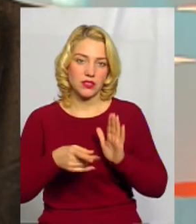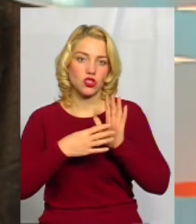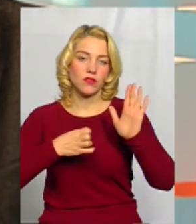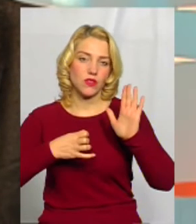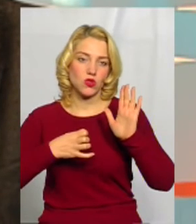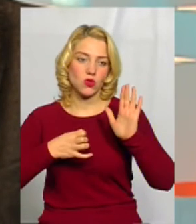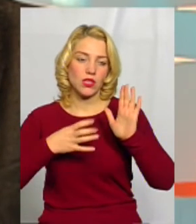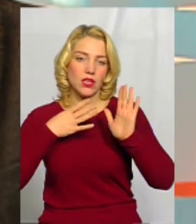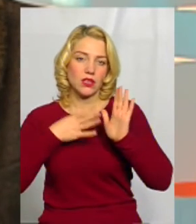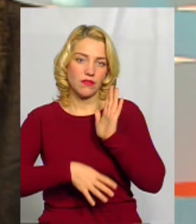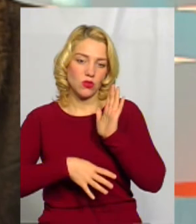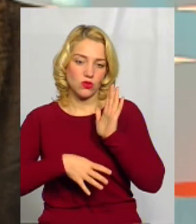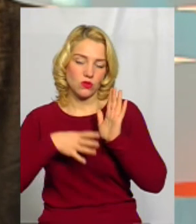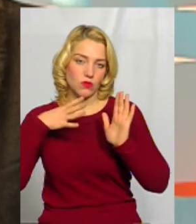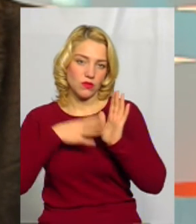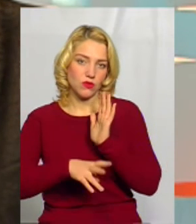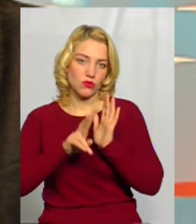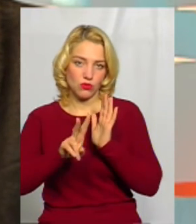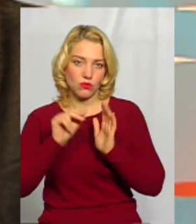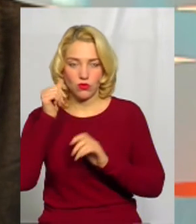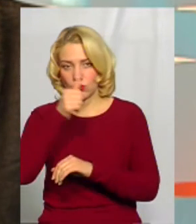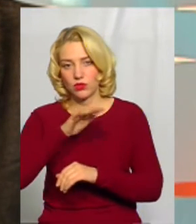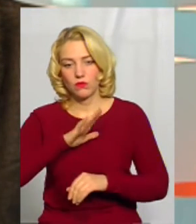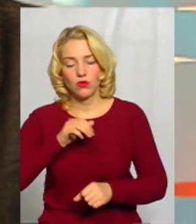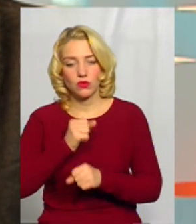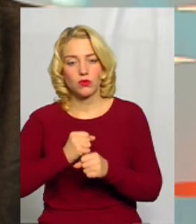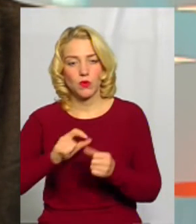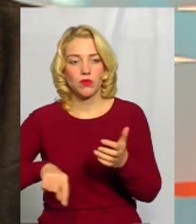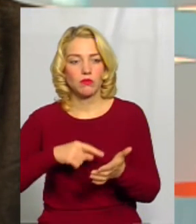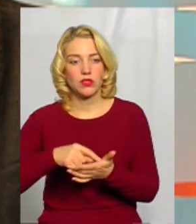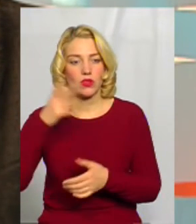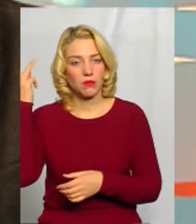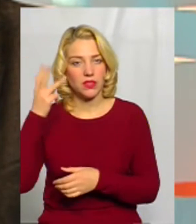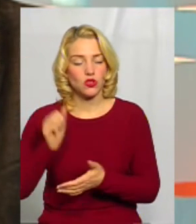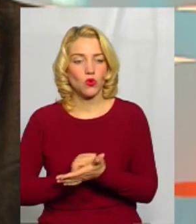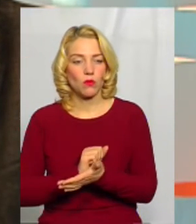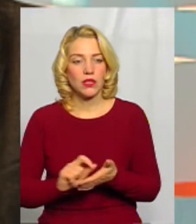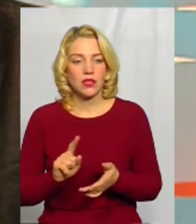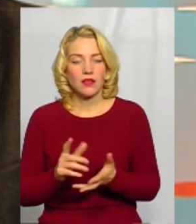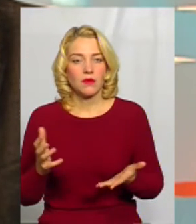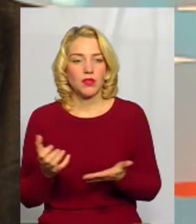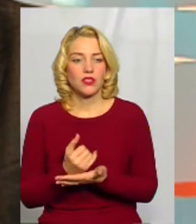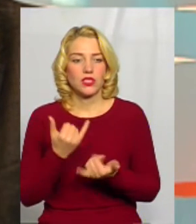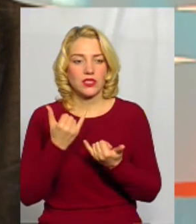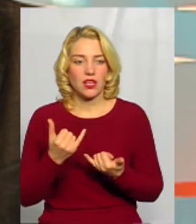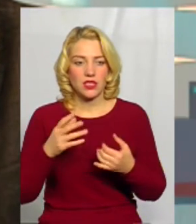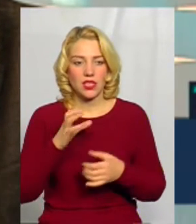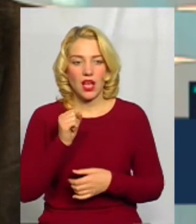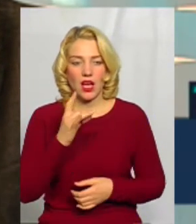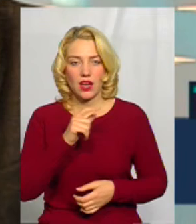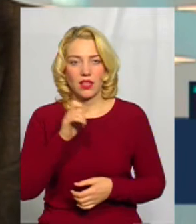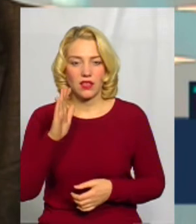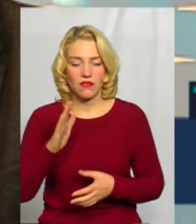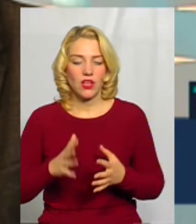-92 році були розроблені в місті Хмельницькому документи, які ми віднайшли зараз в архівах. Це зони